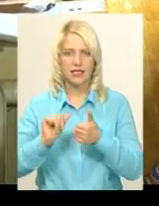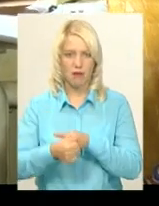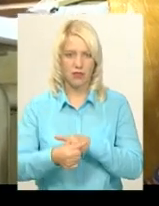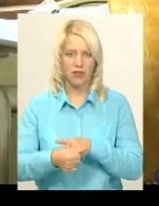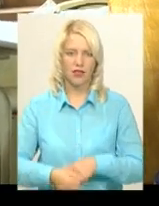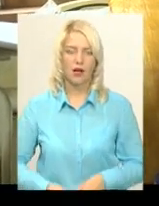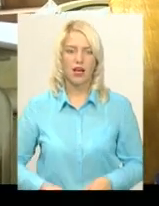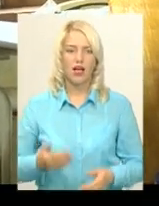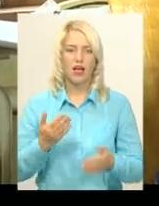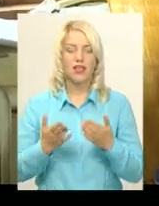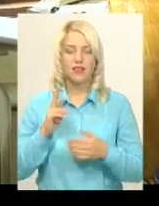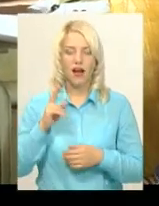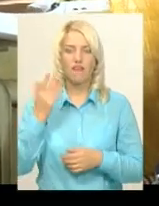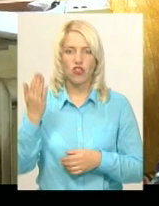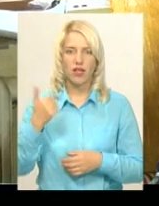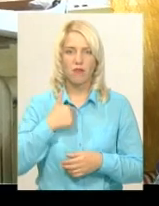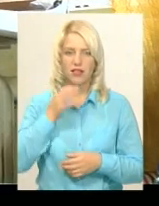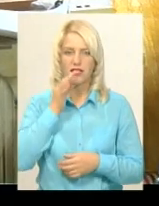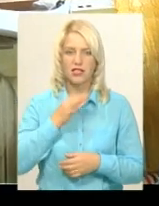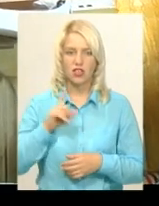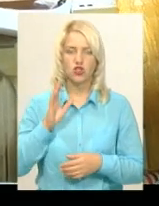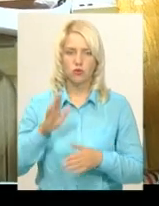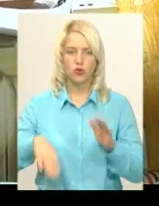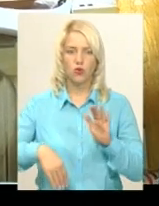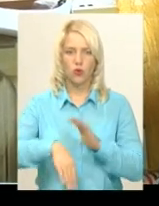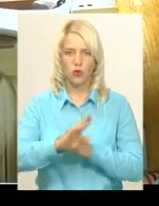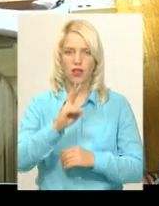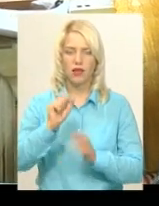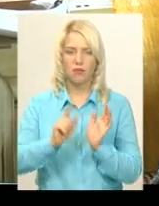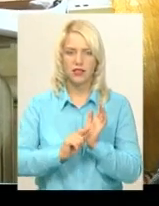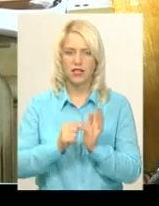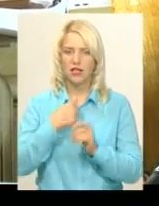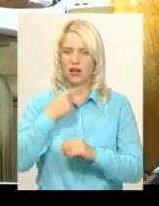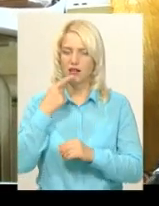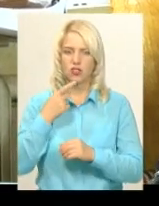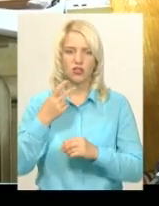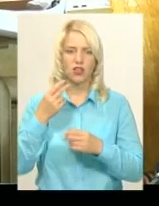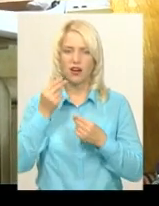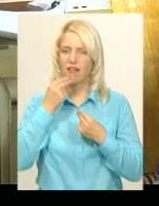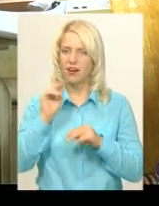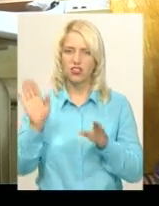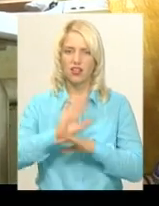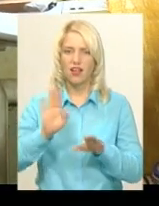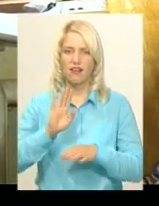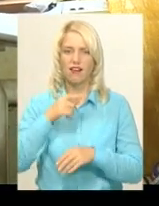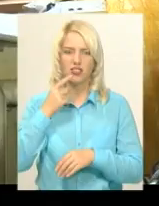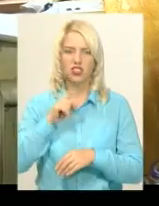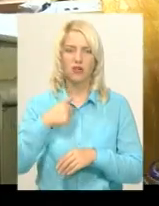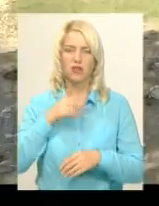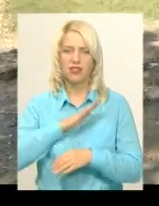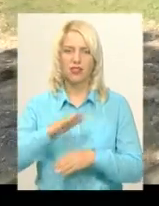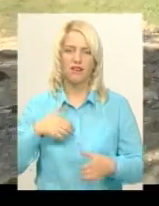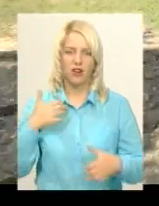Як вона мені сказав, що я вже буду йти на пенсію, то мені краще не кажи, щоб я не хвилювалася.